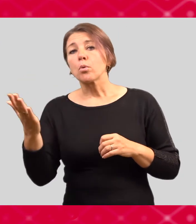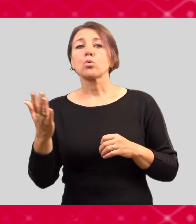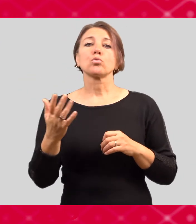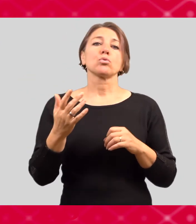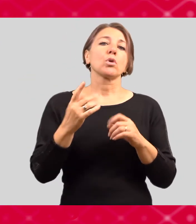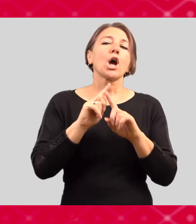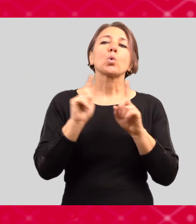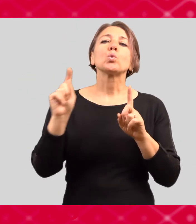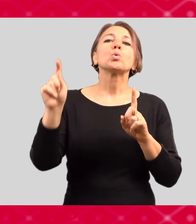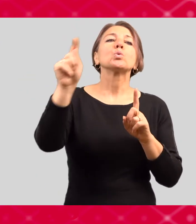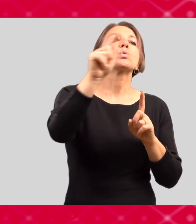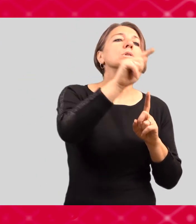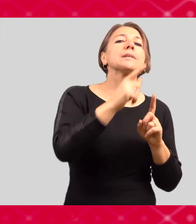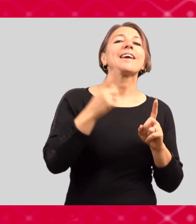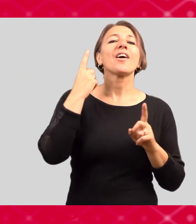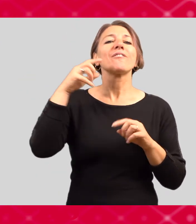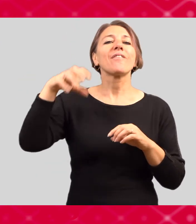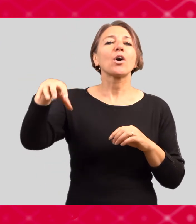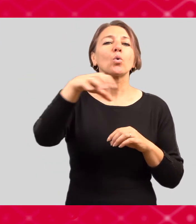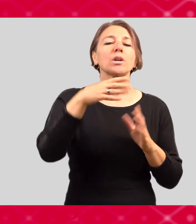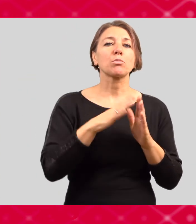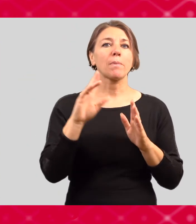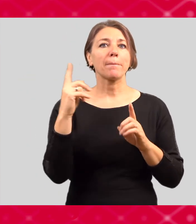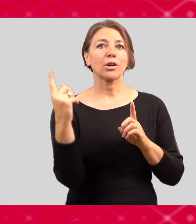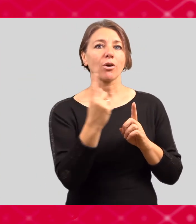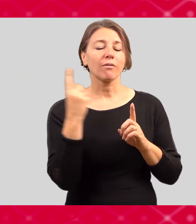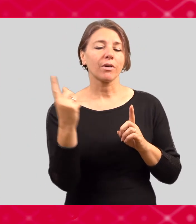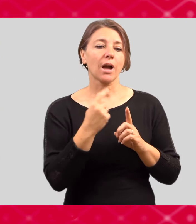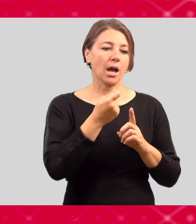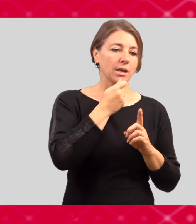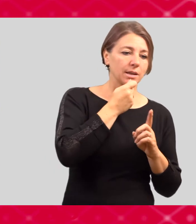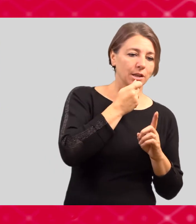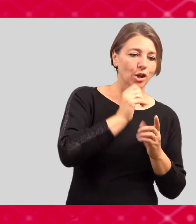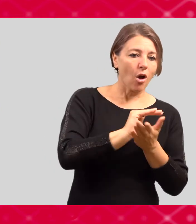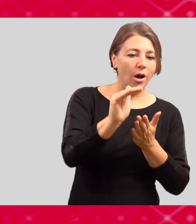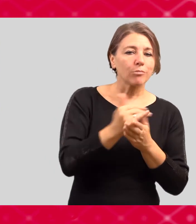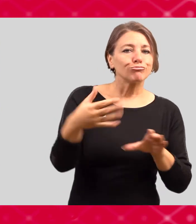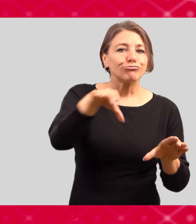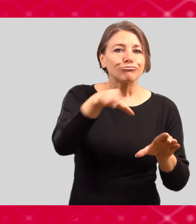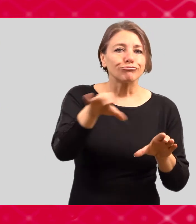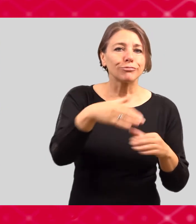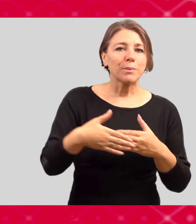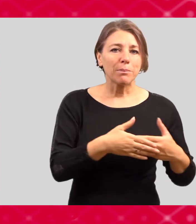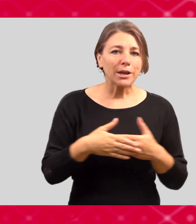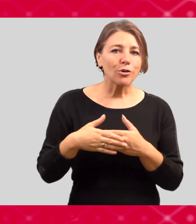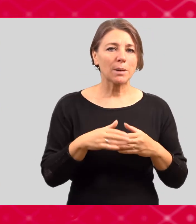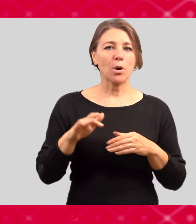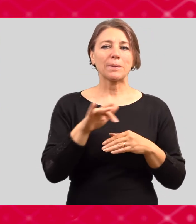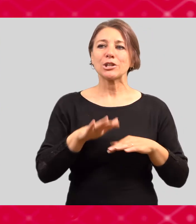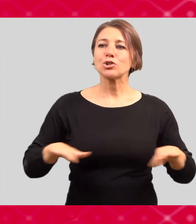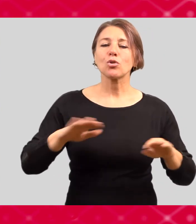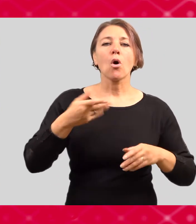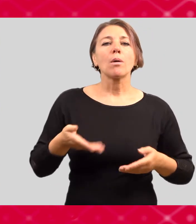zázemí na jednotlivých fakultách, kde si můžete ohřát v mikrovance jídlo. Pro děťátko, kde můžete